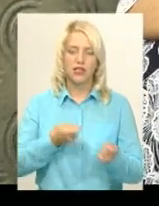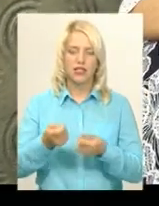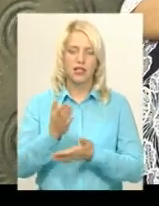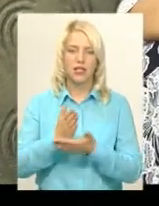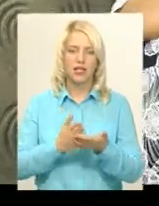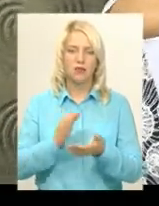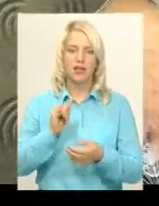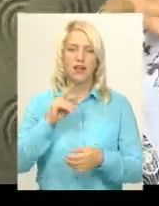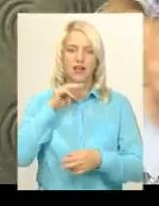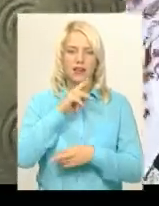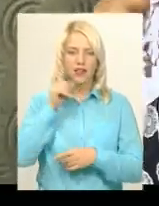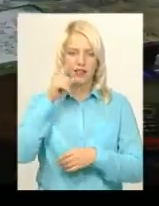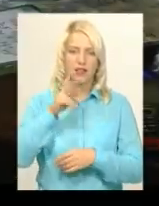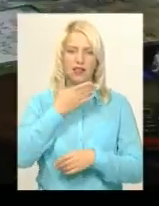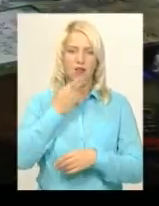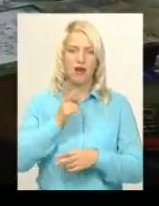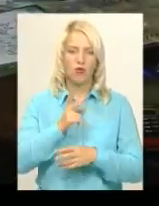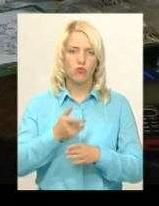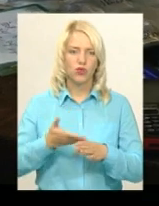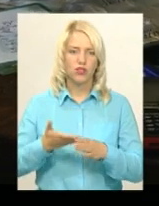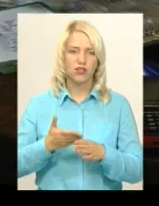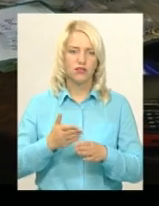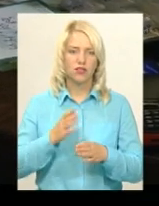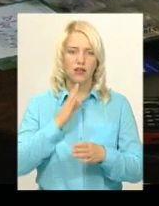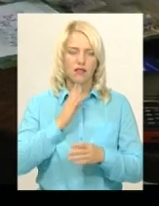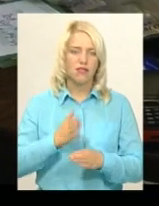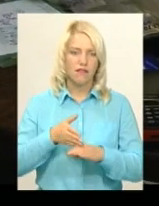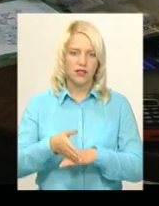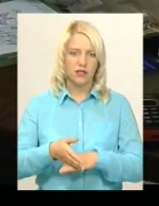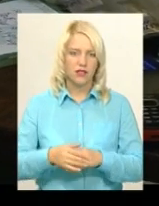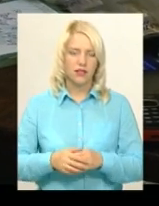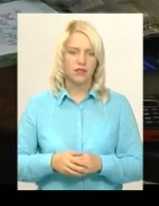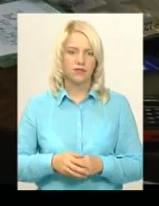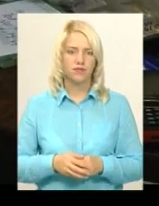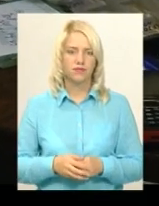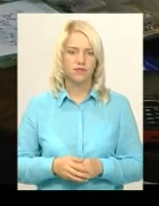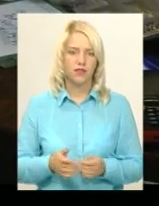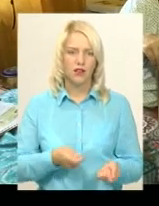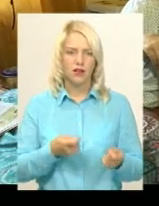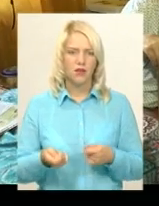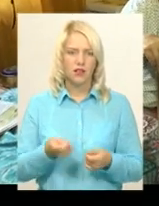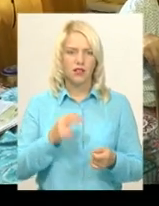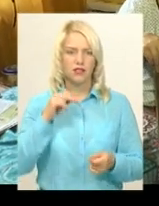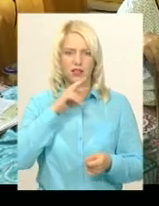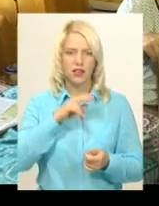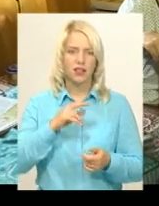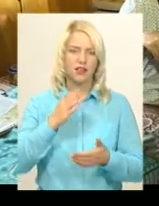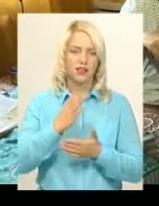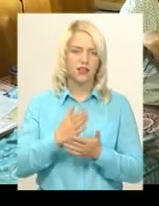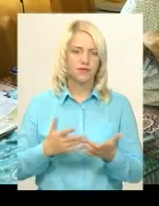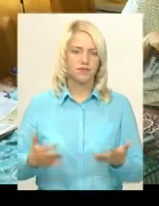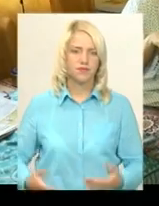знає, жінку не віддати більше нікому. Вона принесла вам то, щоби заказували. Так, так, так, добре, добре,